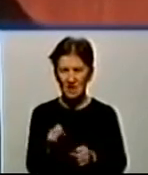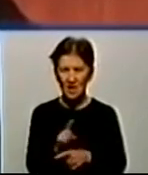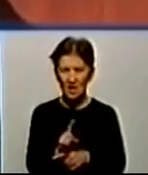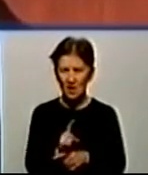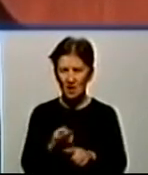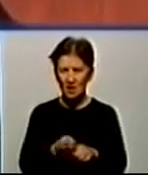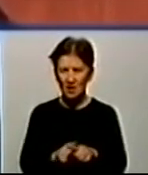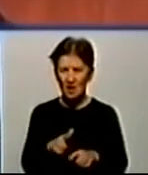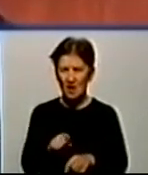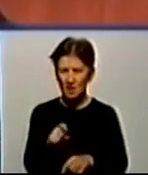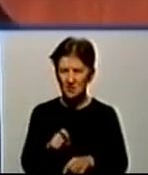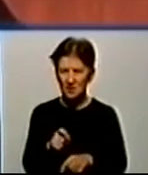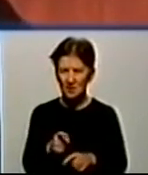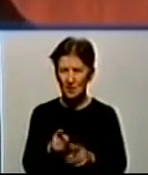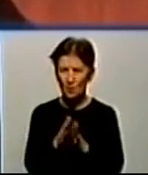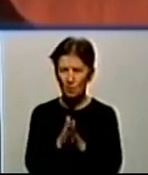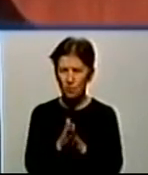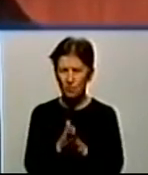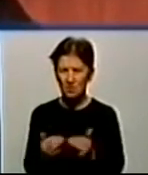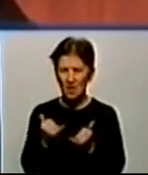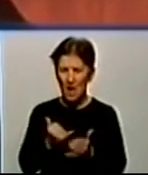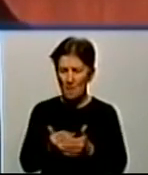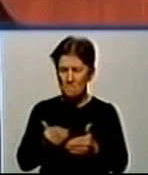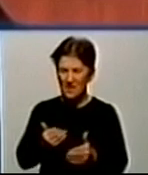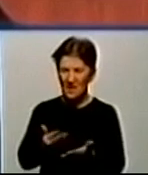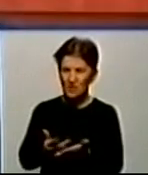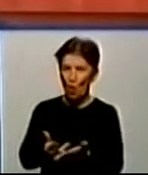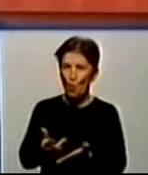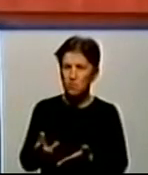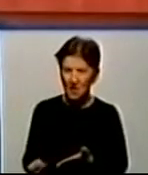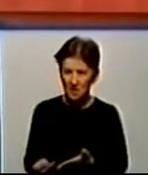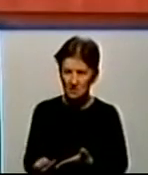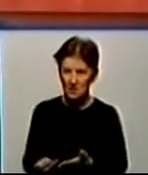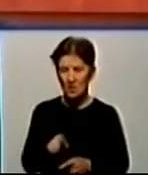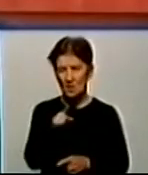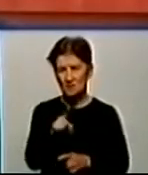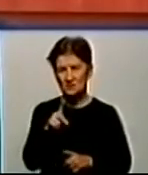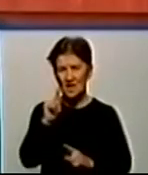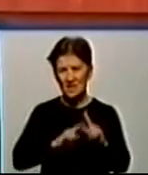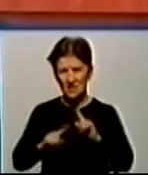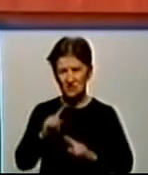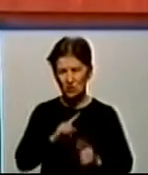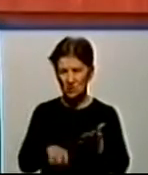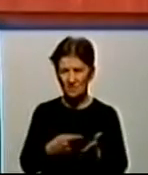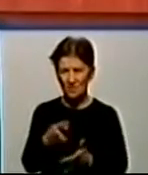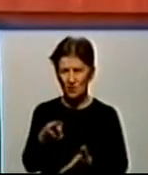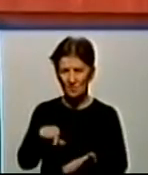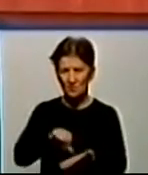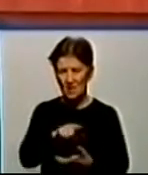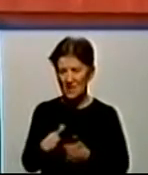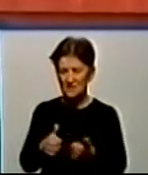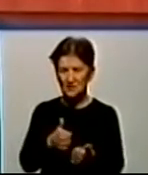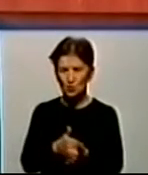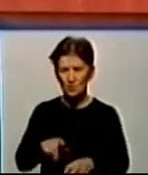України» попросили зробити нам передоплату бюджетними установами. Це на засіданні сесії міськради виступає заступник